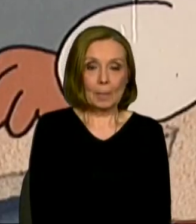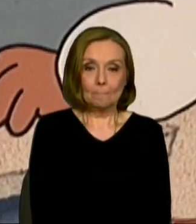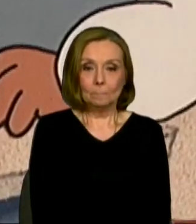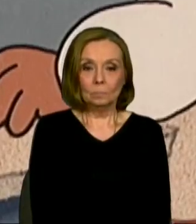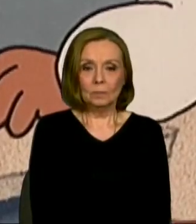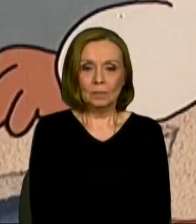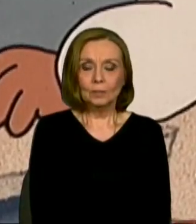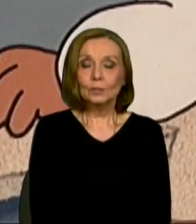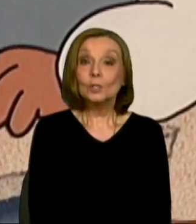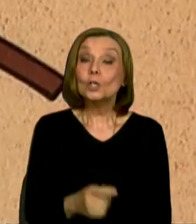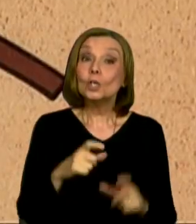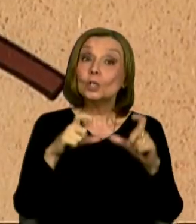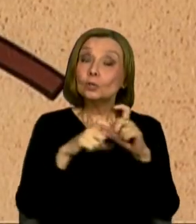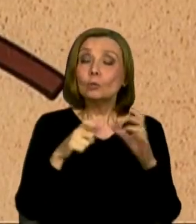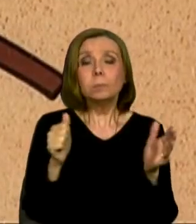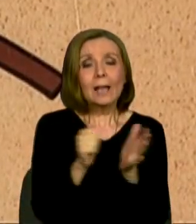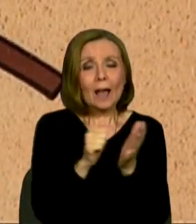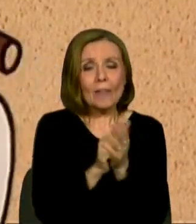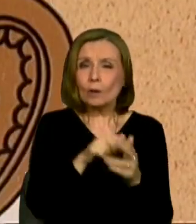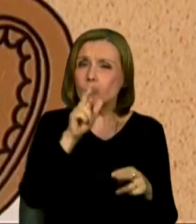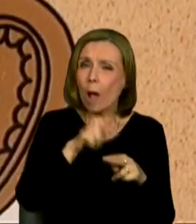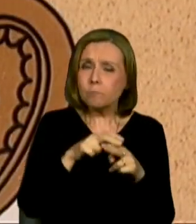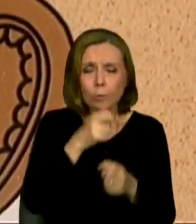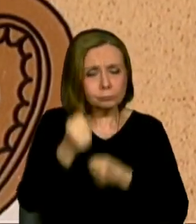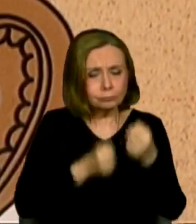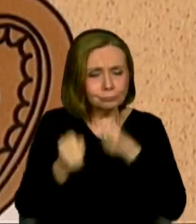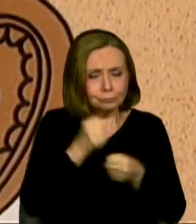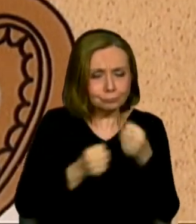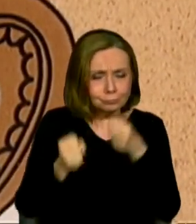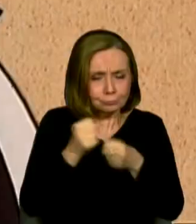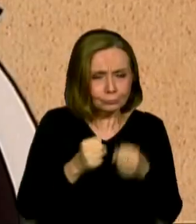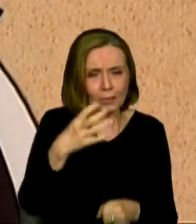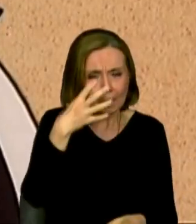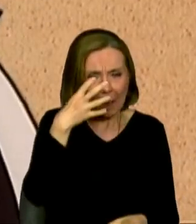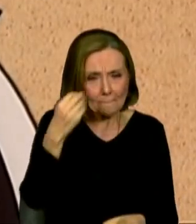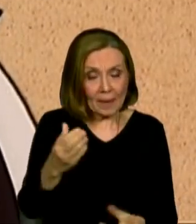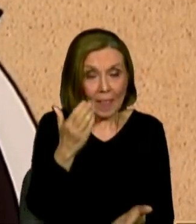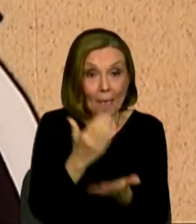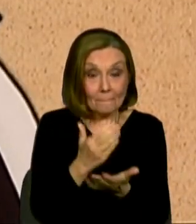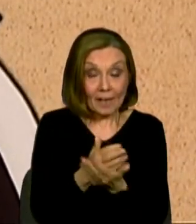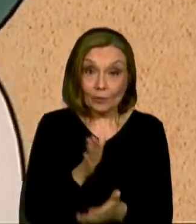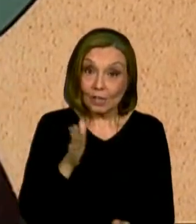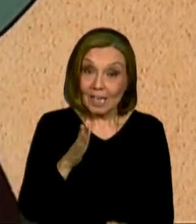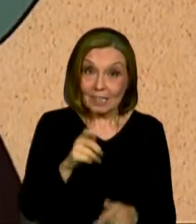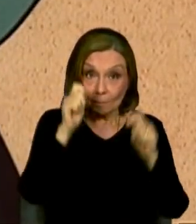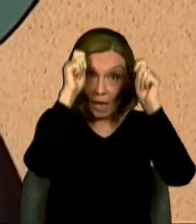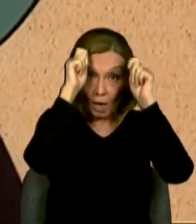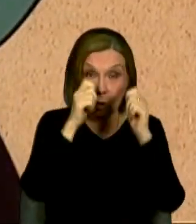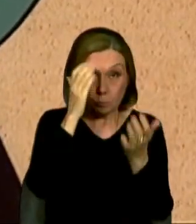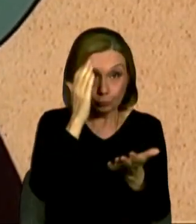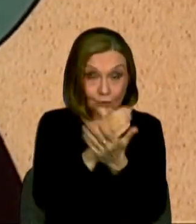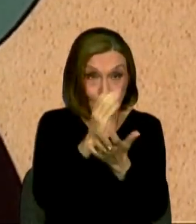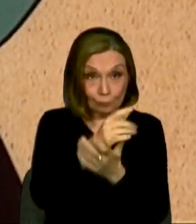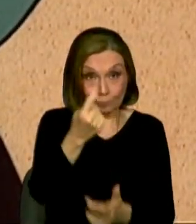Šupka nakúpil a potom bral rýchlo nohy na plecia, lebo chvostik na rybkovom klobúčiku už